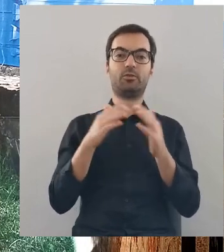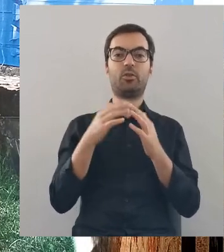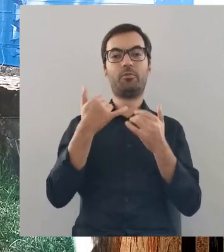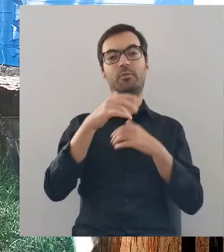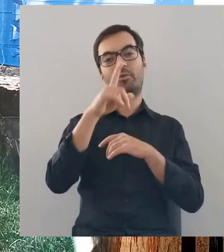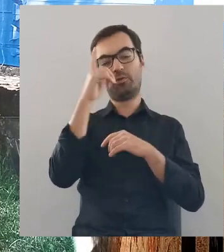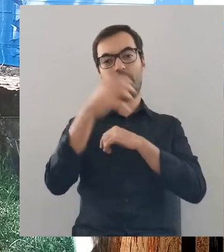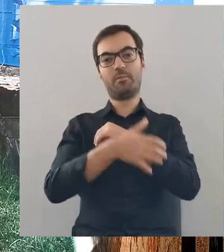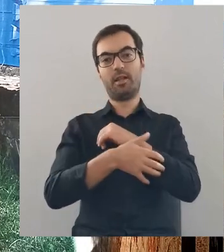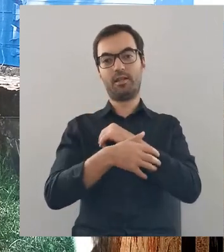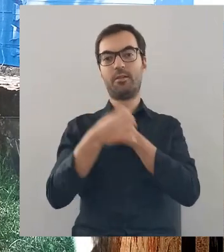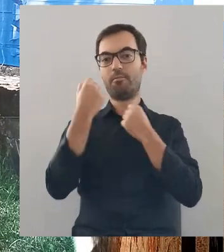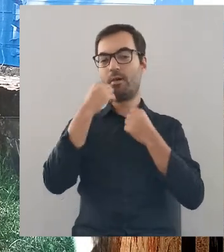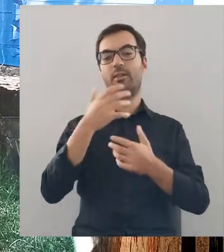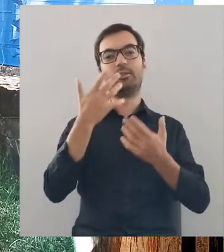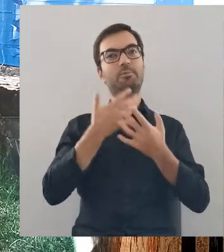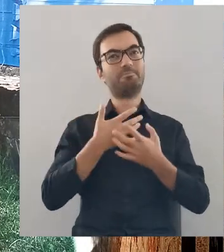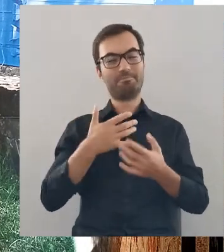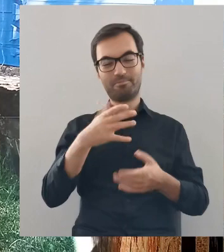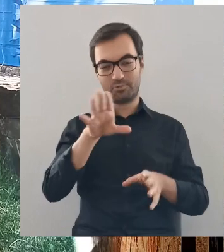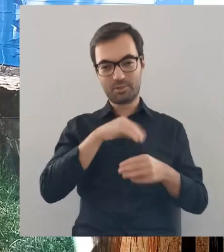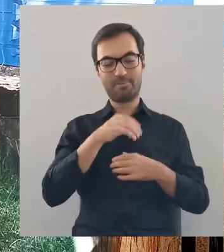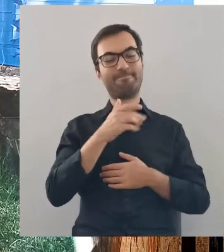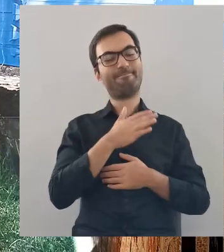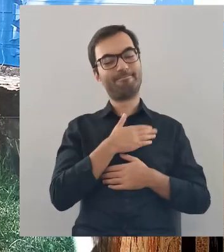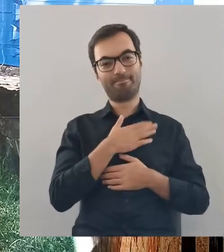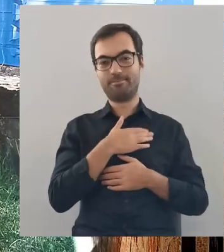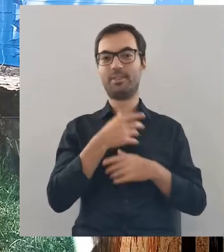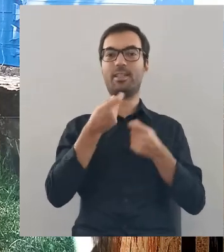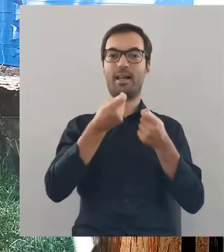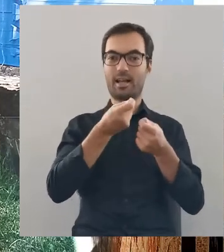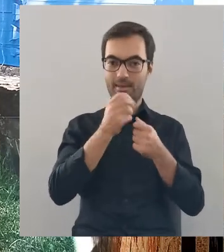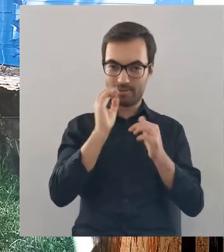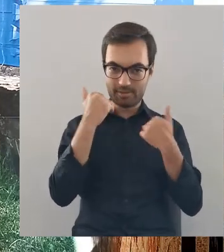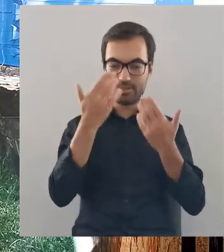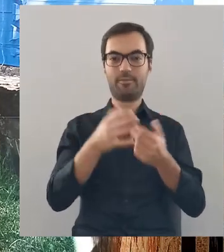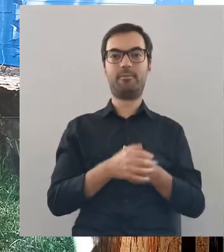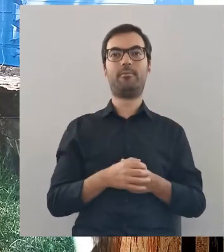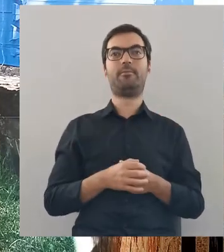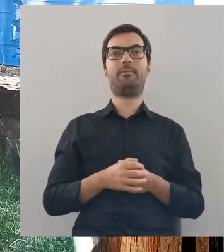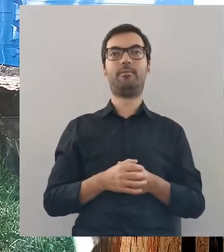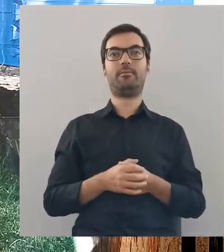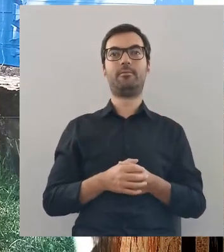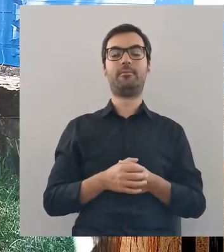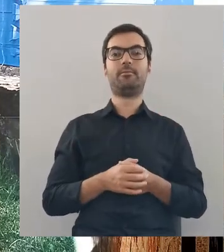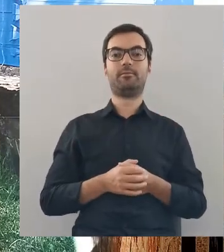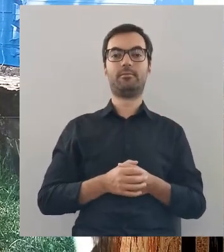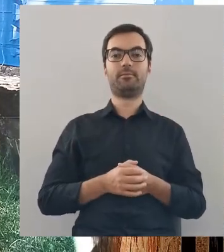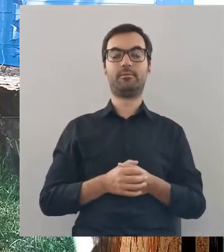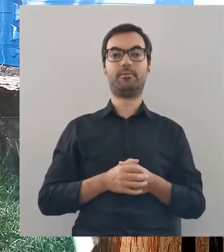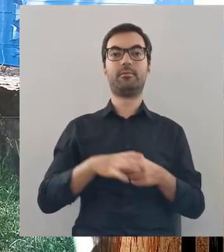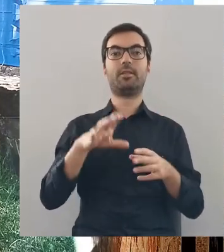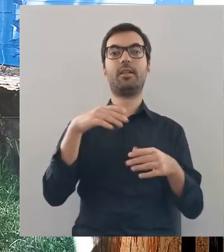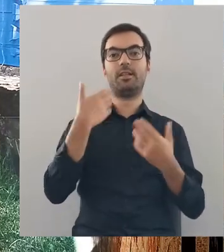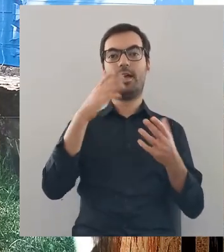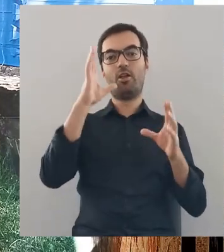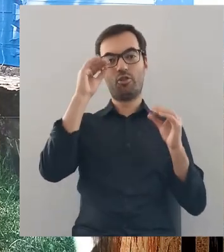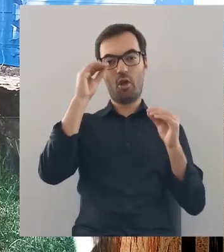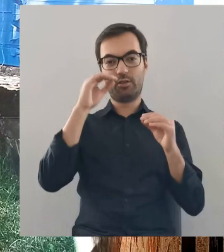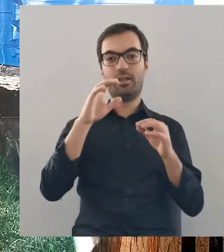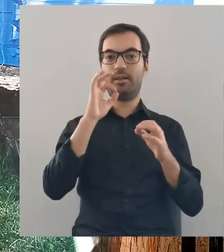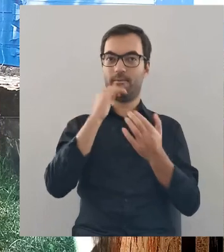domu biedaków, gdzie zostaje bardzo godnie przyjęty, dobrze nakarmiony i otrzymuje